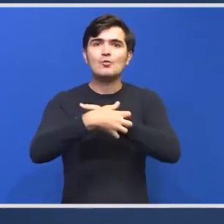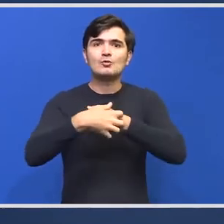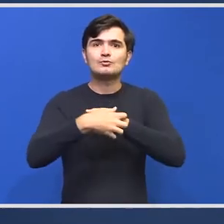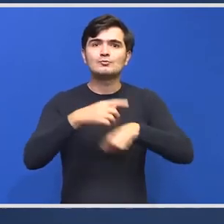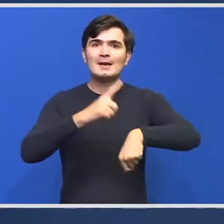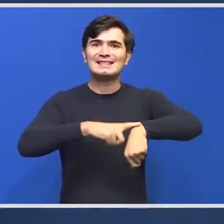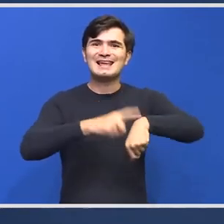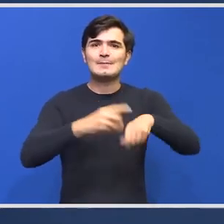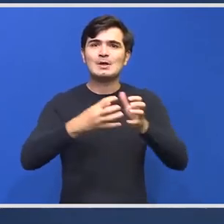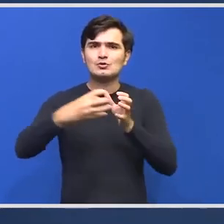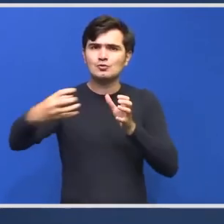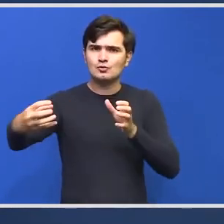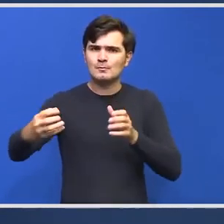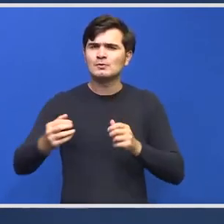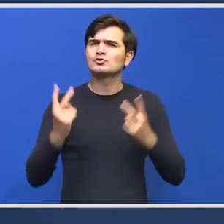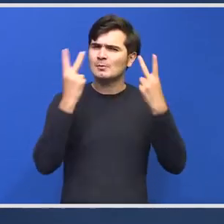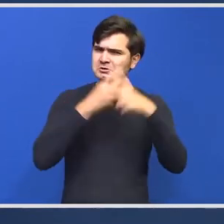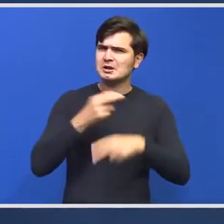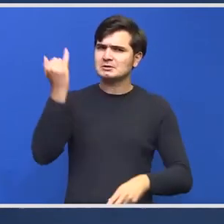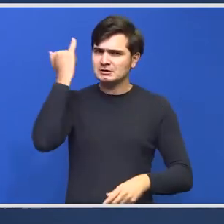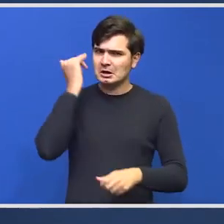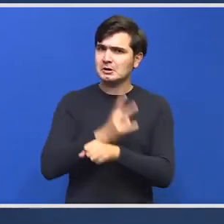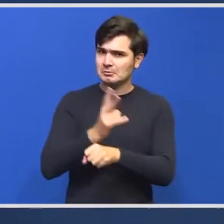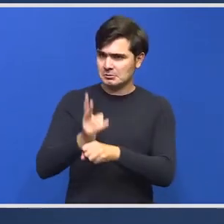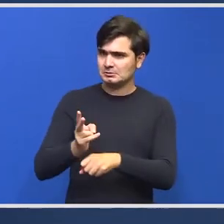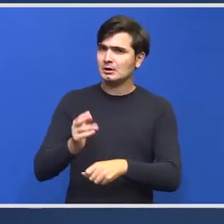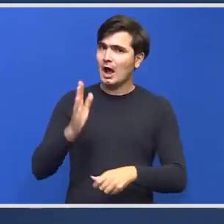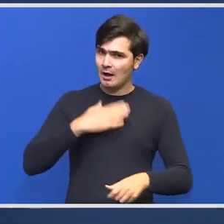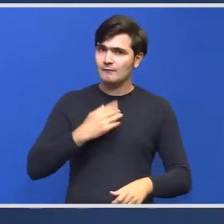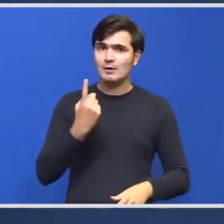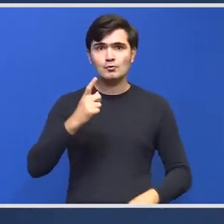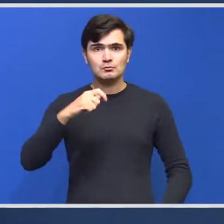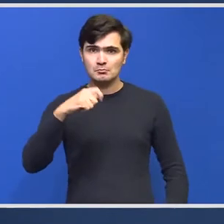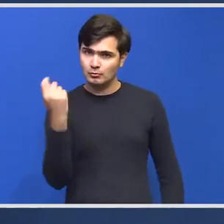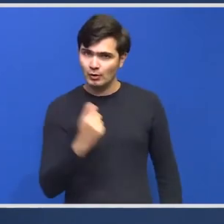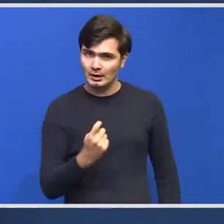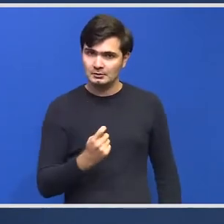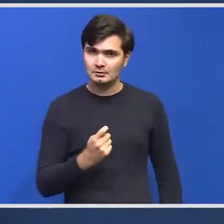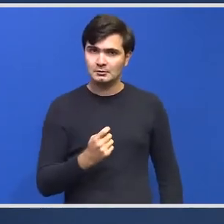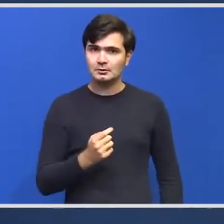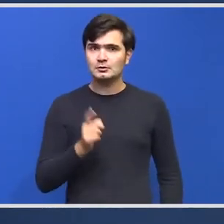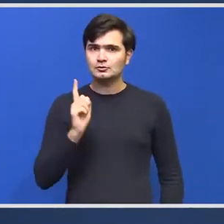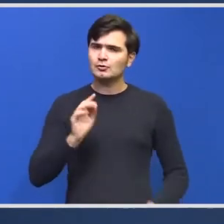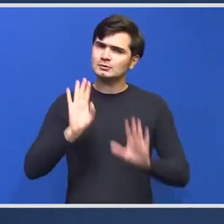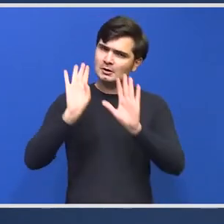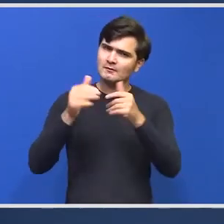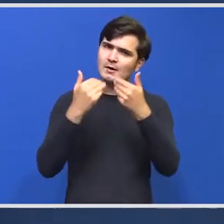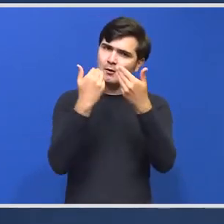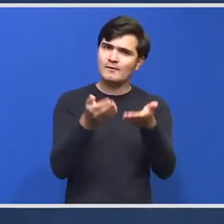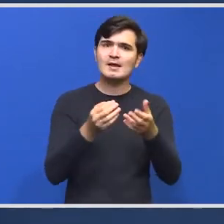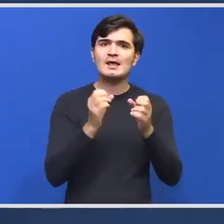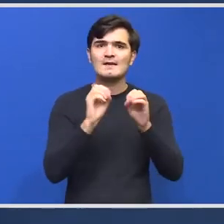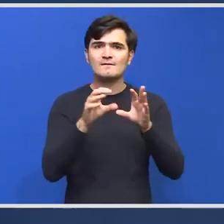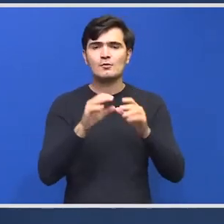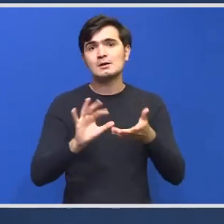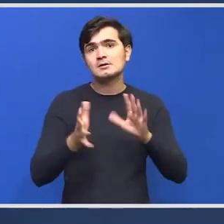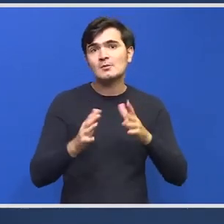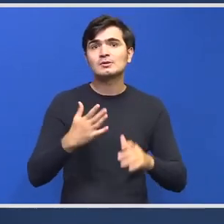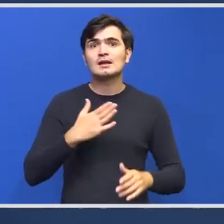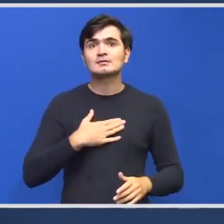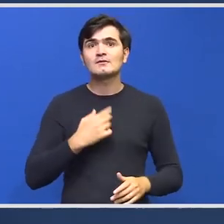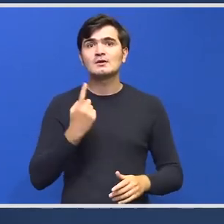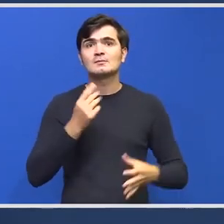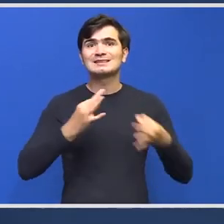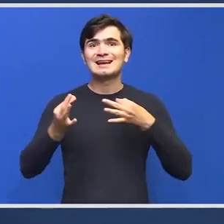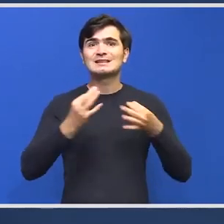secretar de stat că avem deja un proiect, îl doresc, domnul secretar de stat să spunem mai multe detalii, și am putea avea această